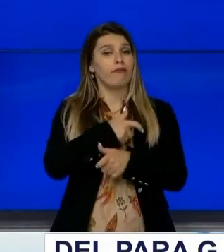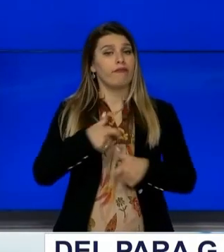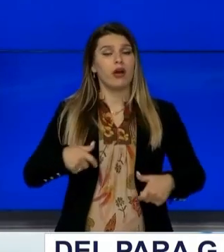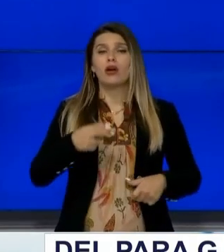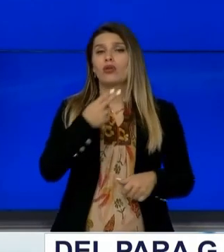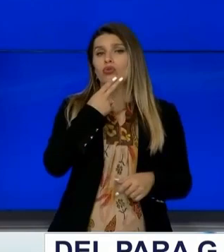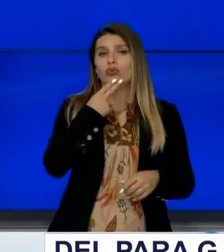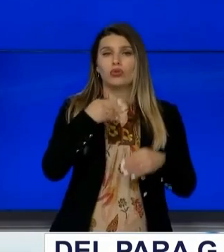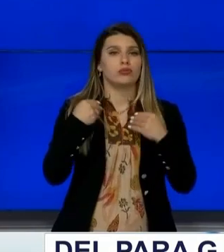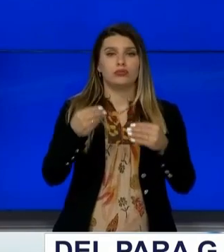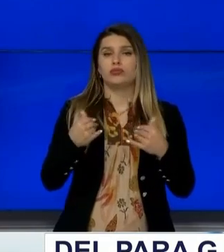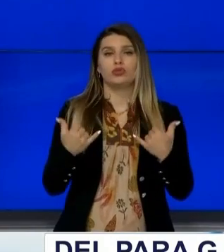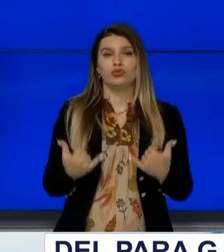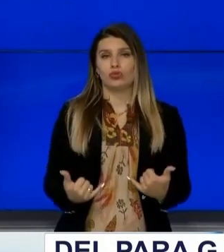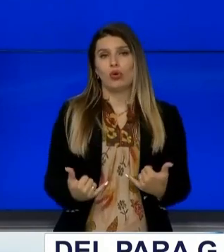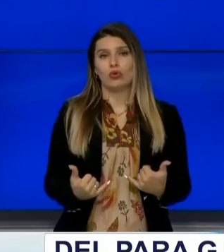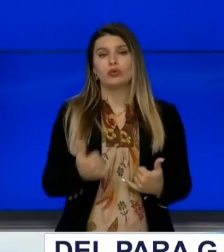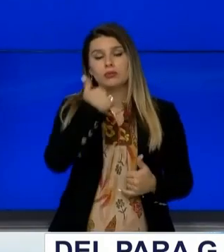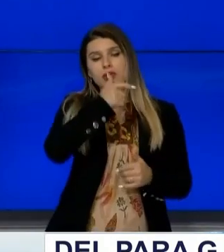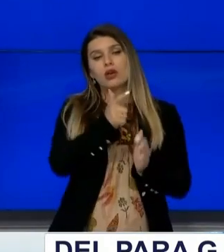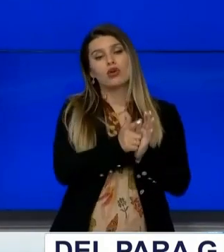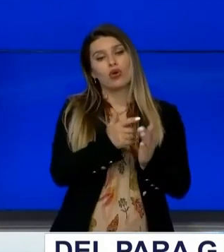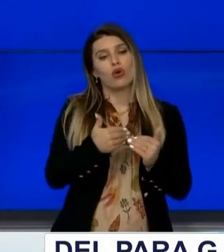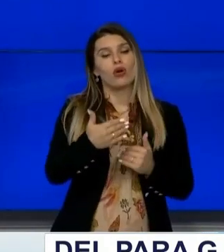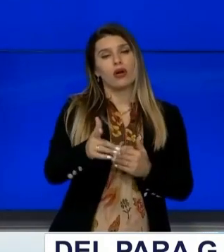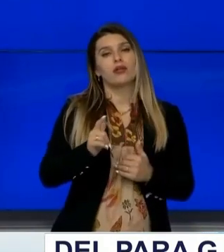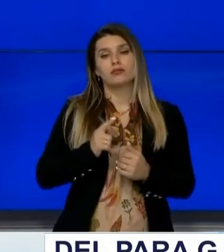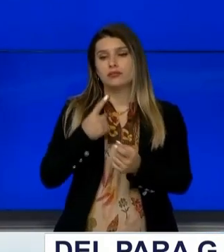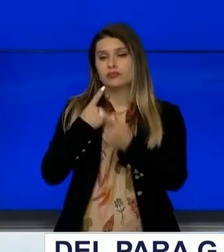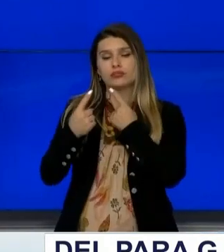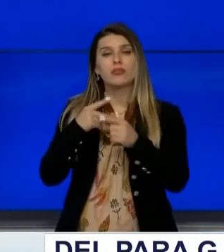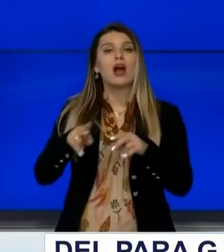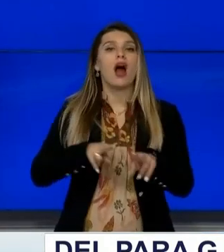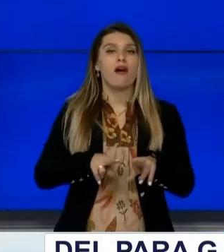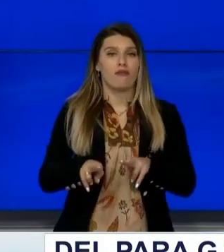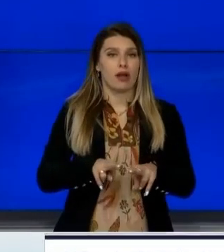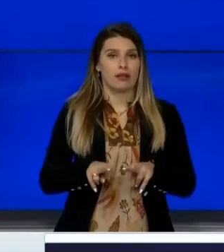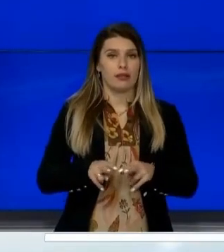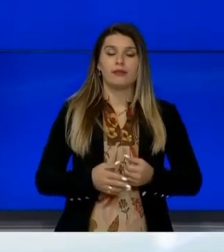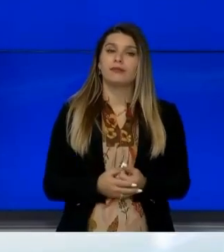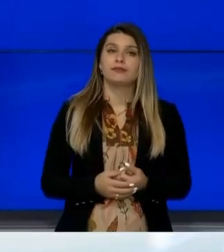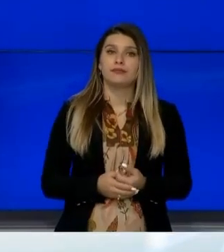do të deklarohet sot Pas i duhet ko për të diskutuar me avokatin